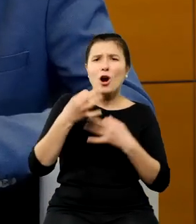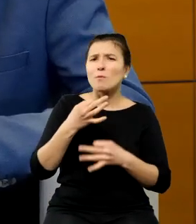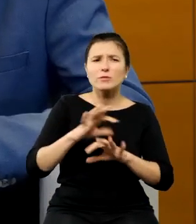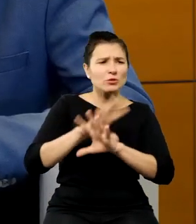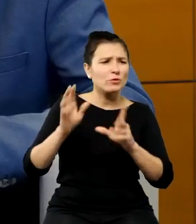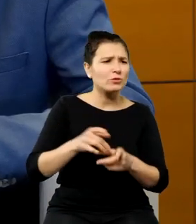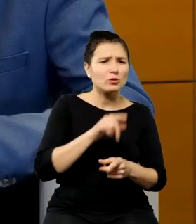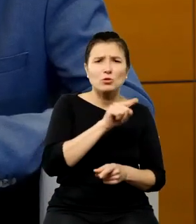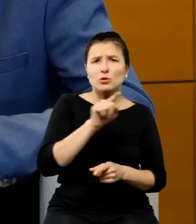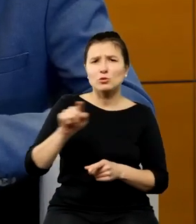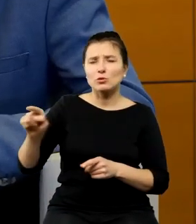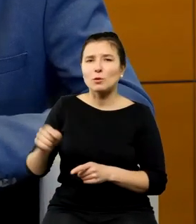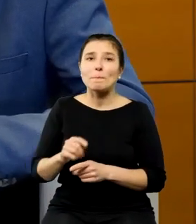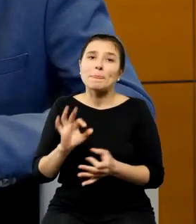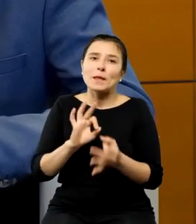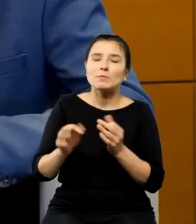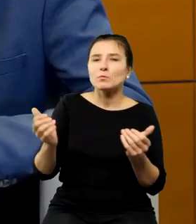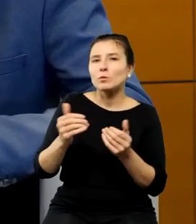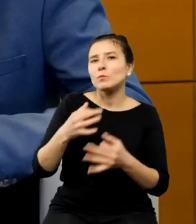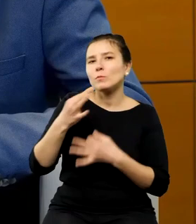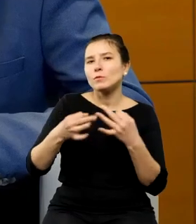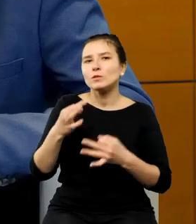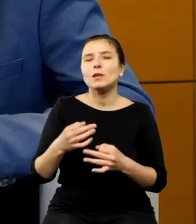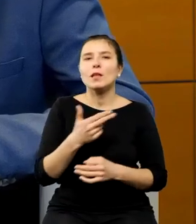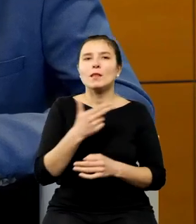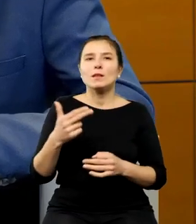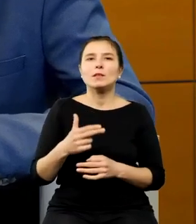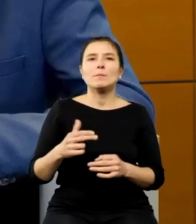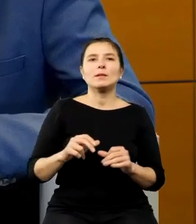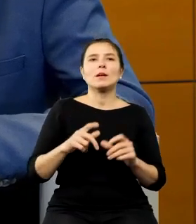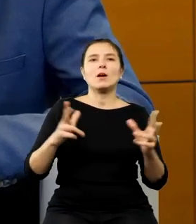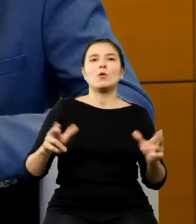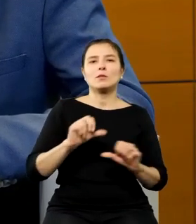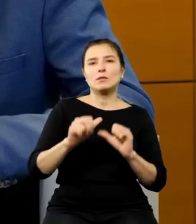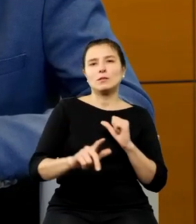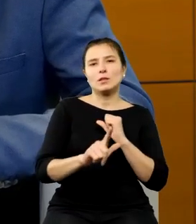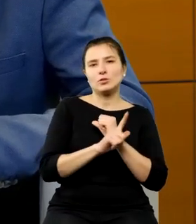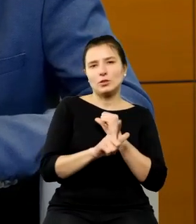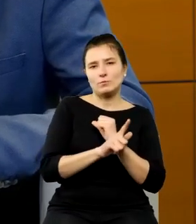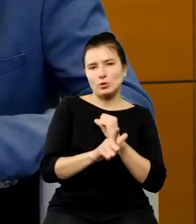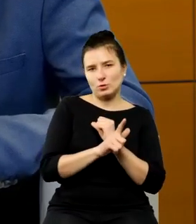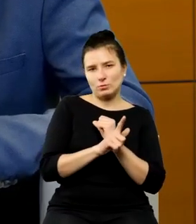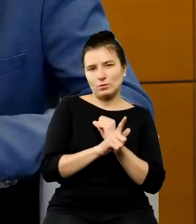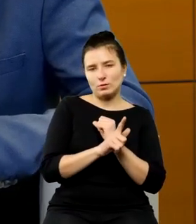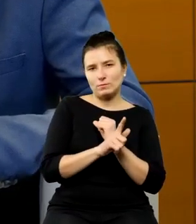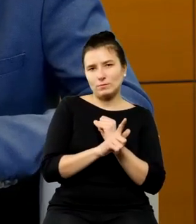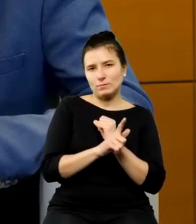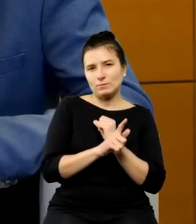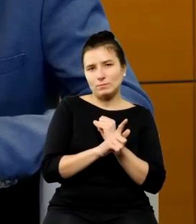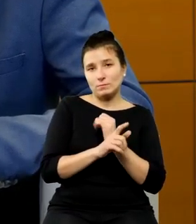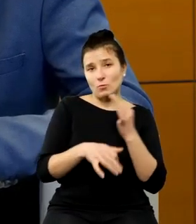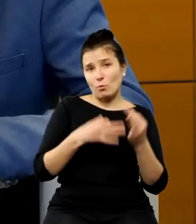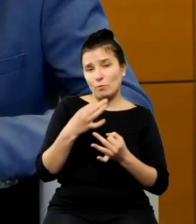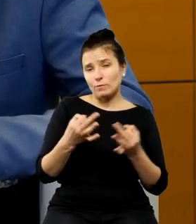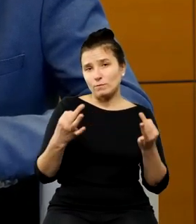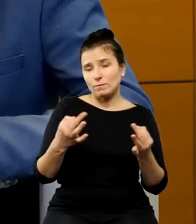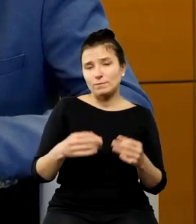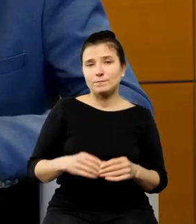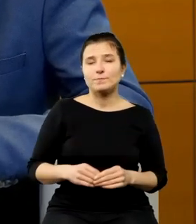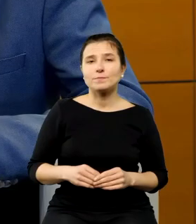mogli zwłaszcza o tej dekadzie lat 70 powiedzieć i o tej